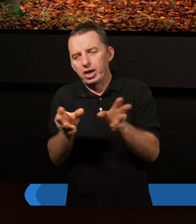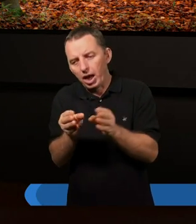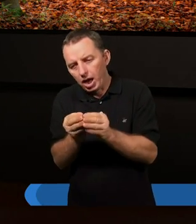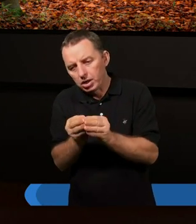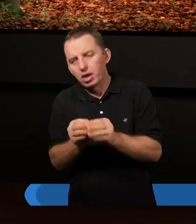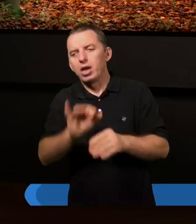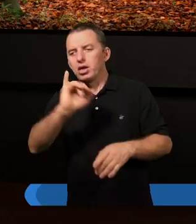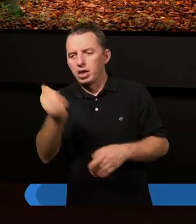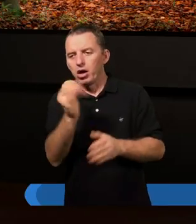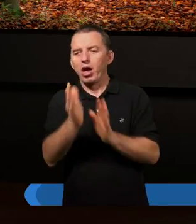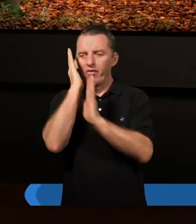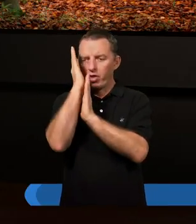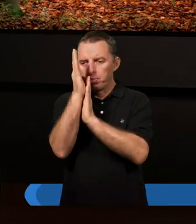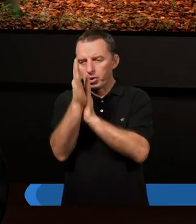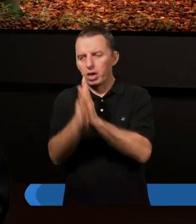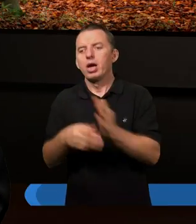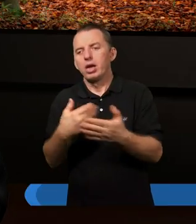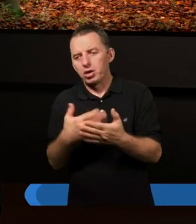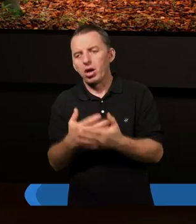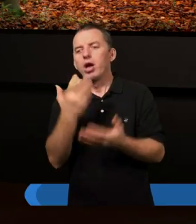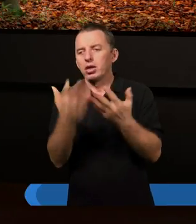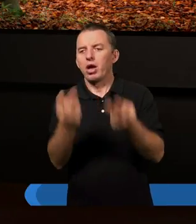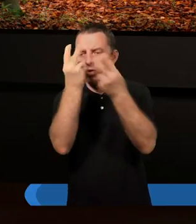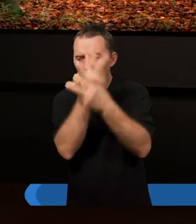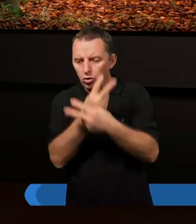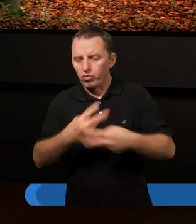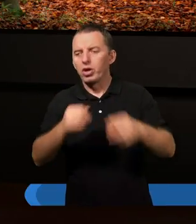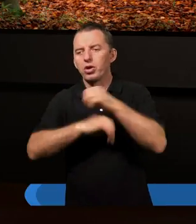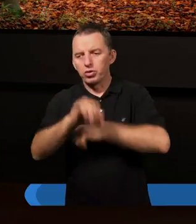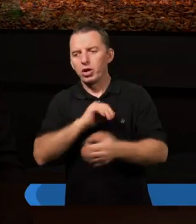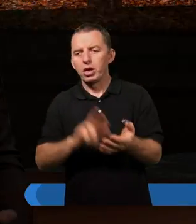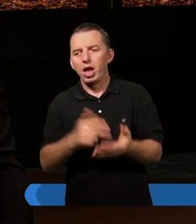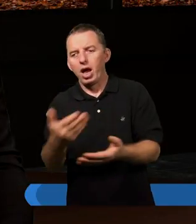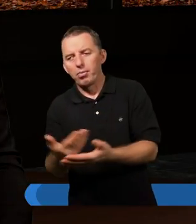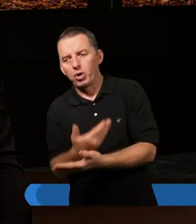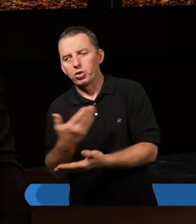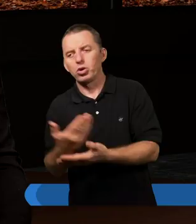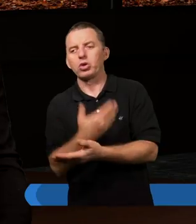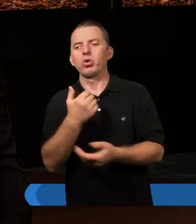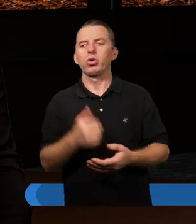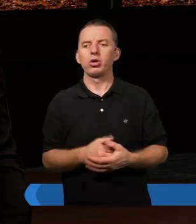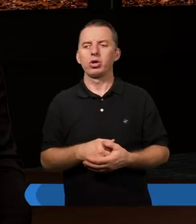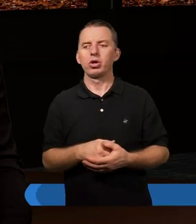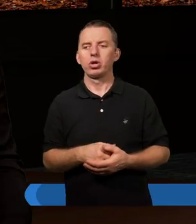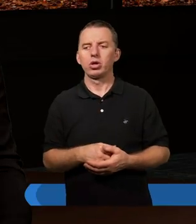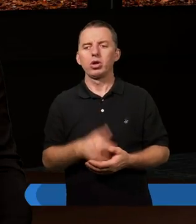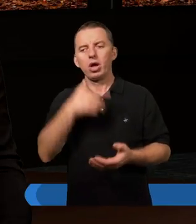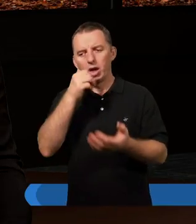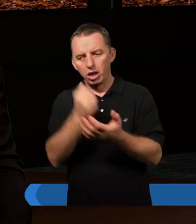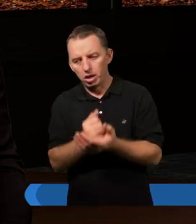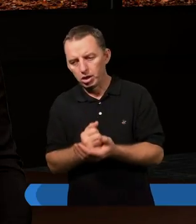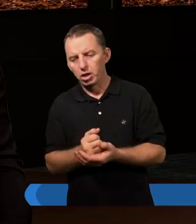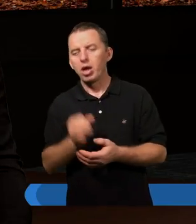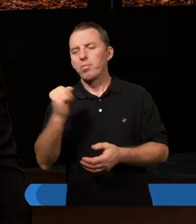jakoś wyprostujemy. Dlaczego apostół Paweł chciał odwiedzić Rzym? Na początku listu